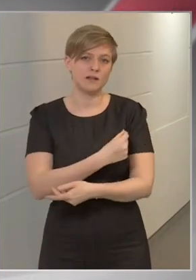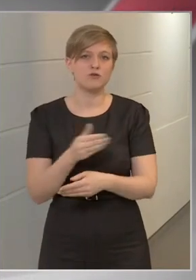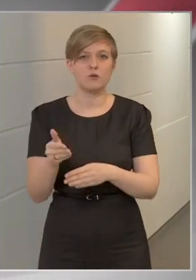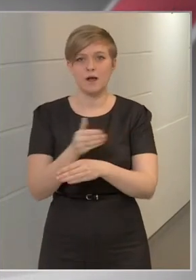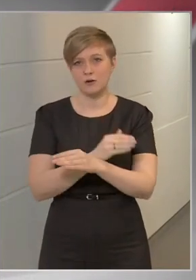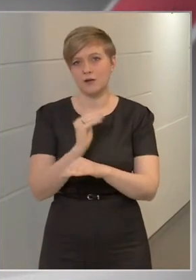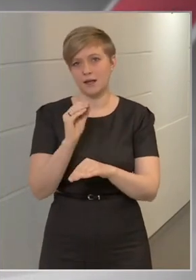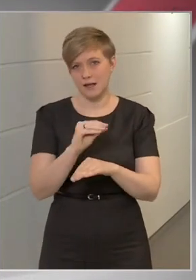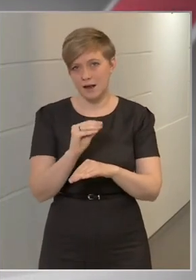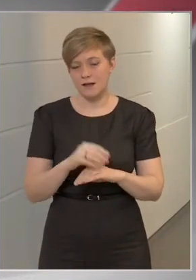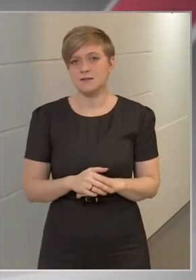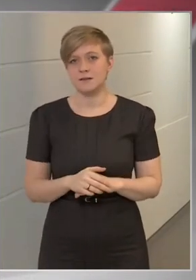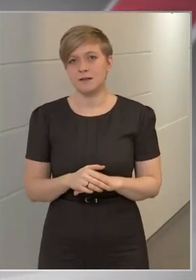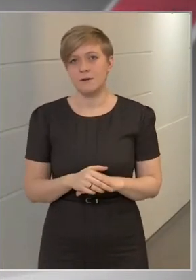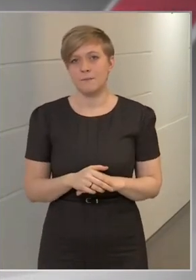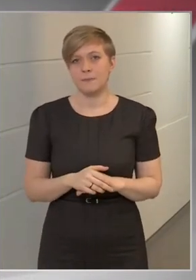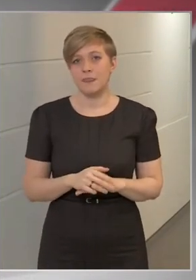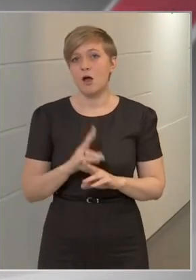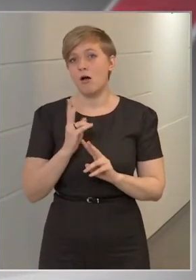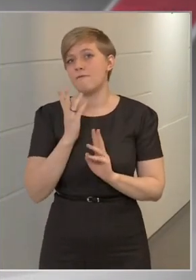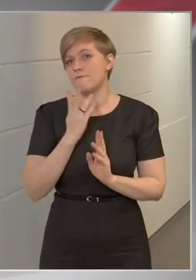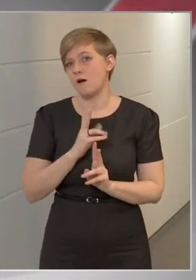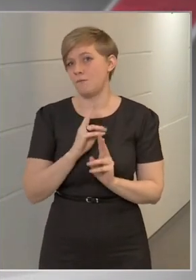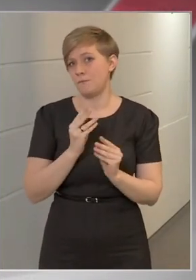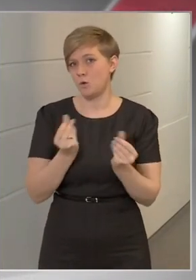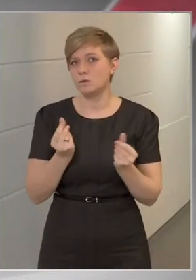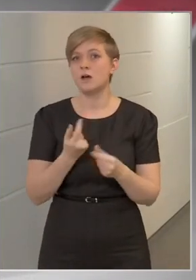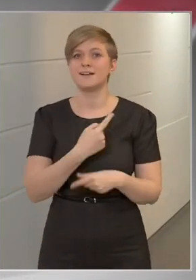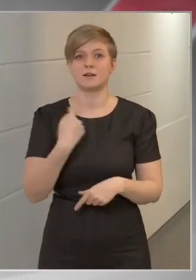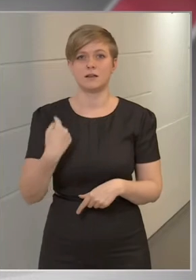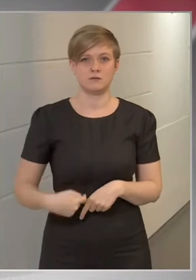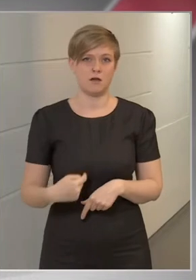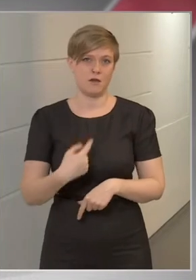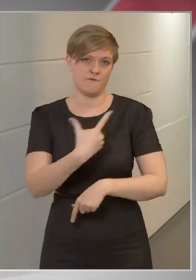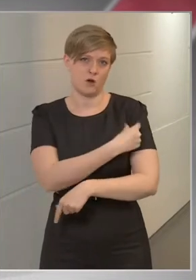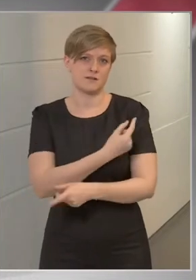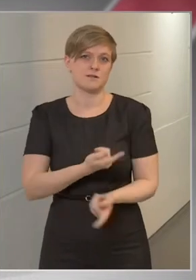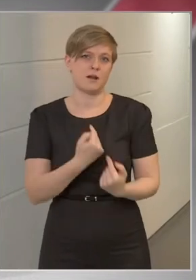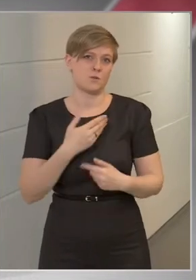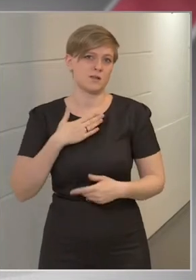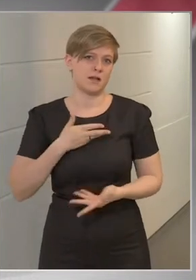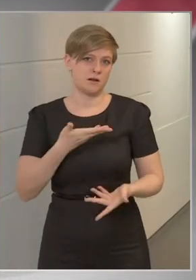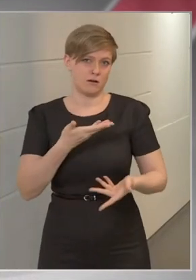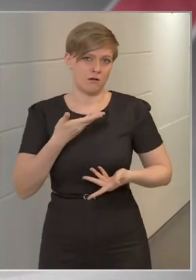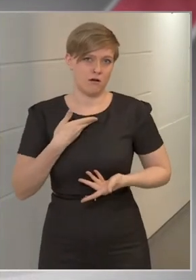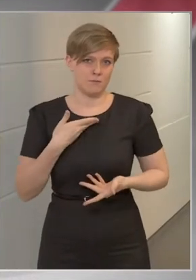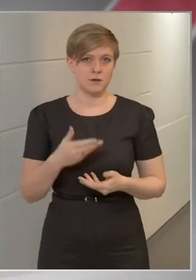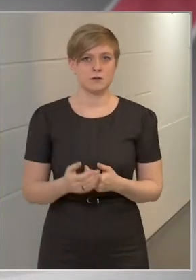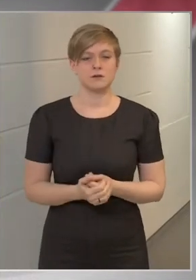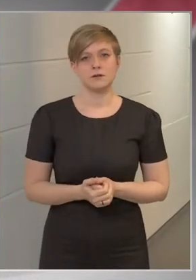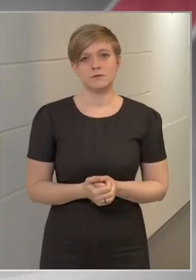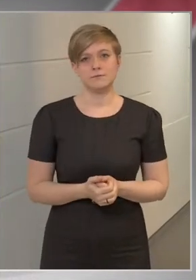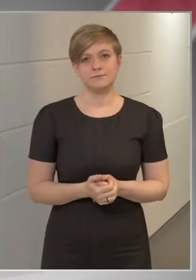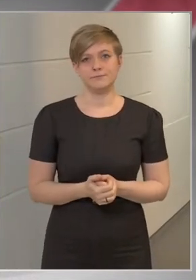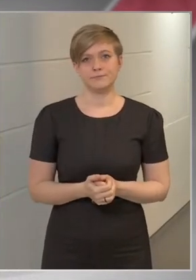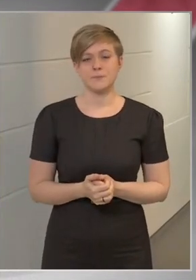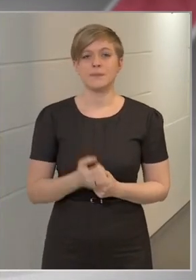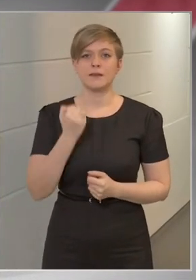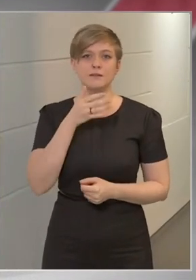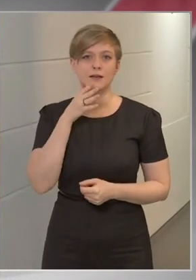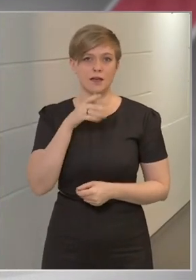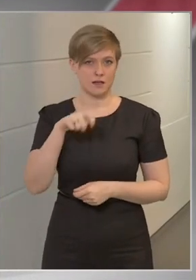jelezte egyébként, hogy ha van rá mód, akkor a kínai vakcinában szeretne kapni. A DK